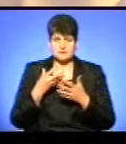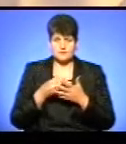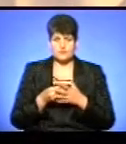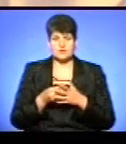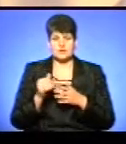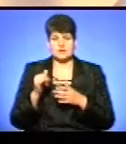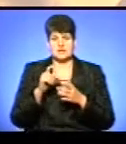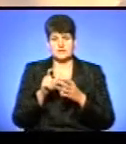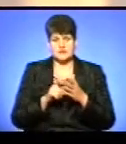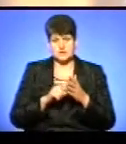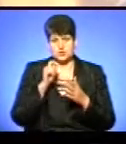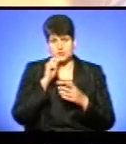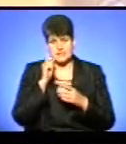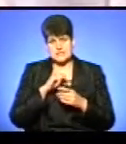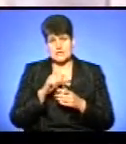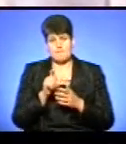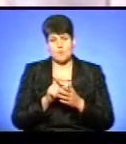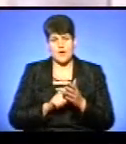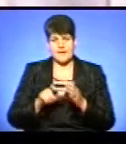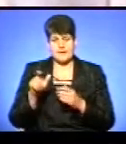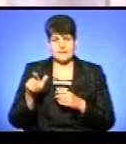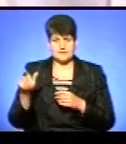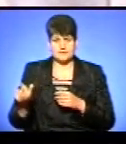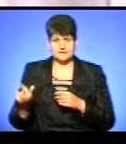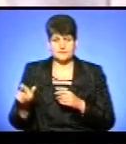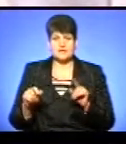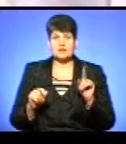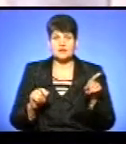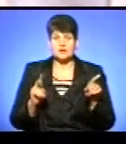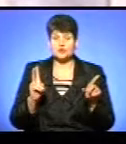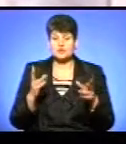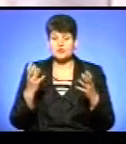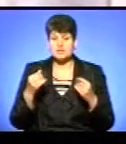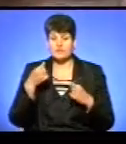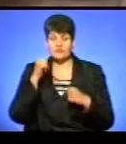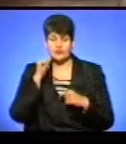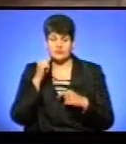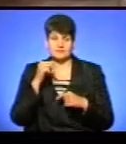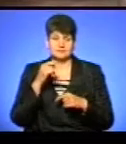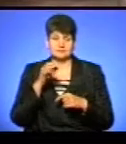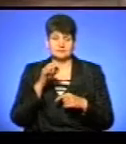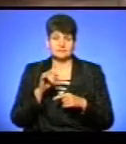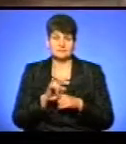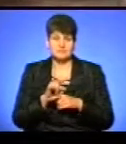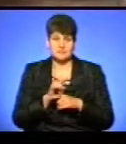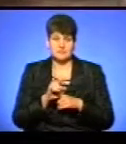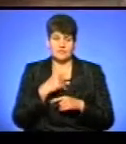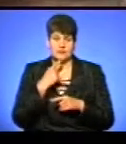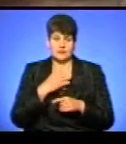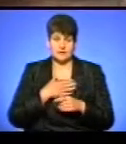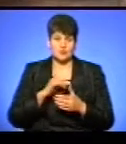вірші українських поетів. Ті, хто ще вчора лицемірно прикидались нашими друзями,